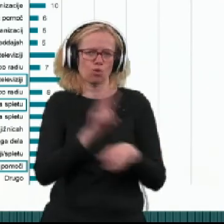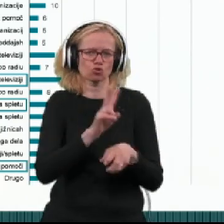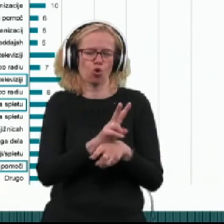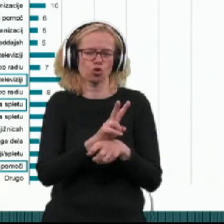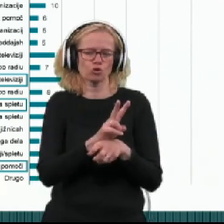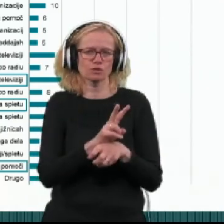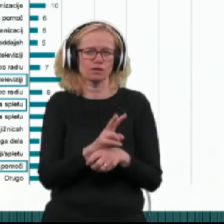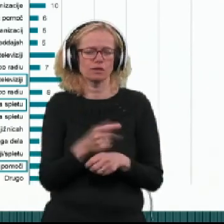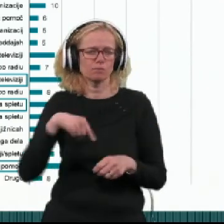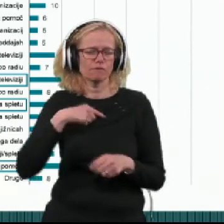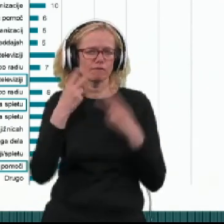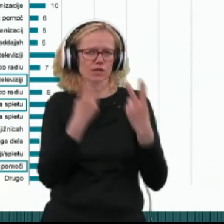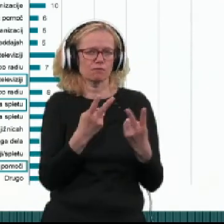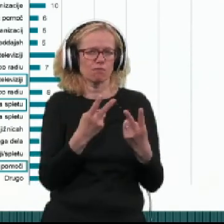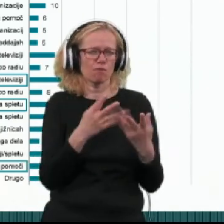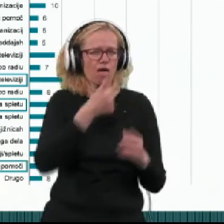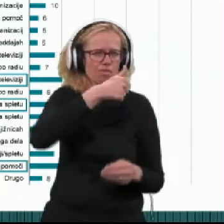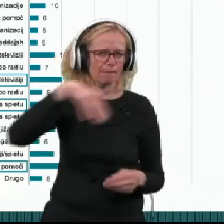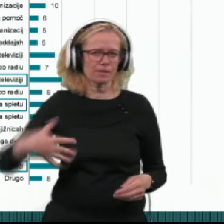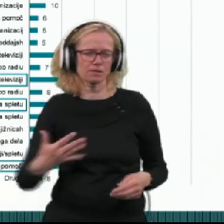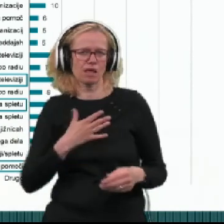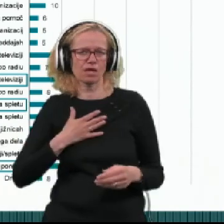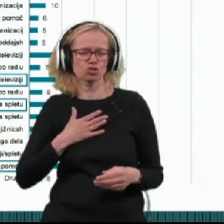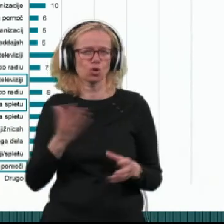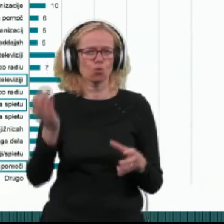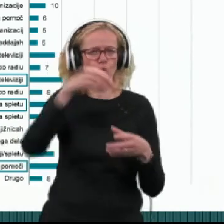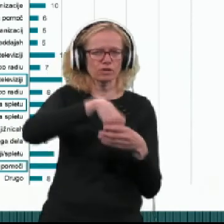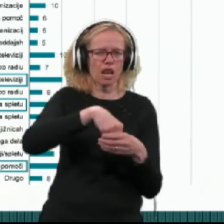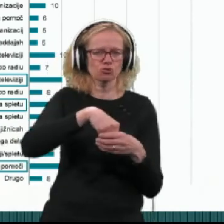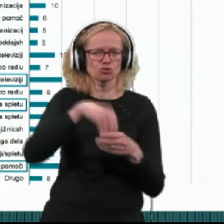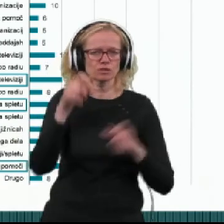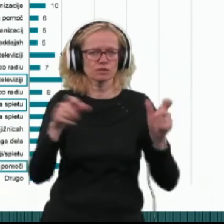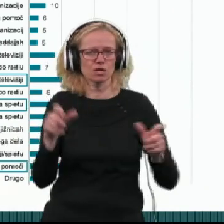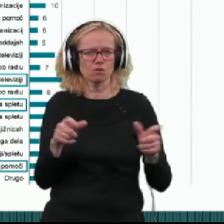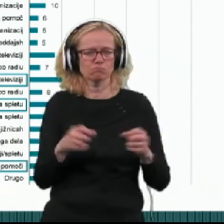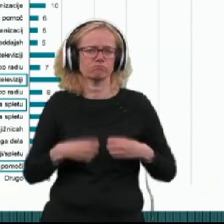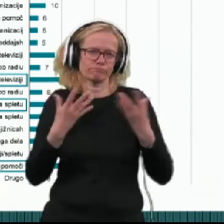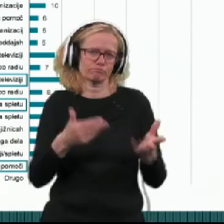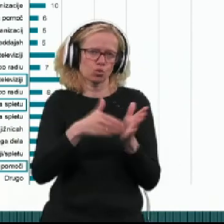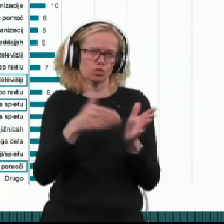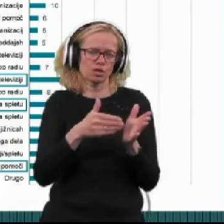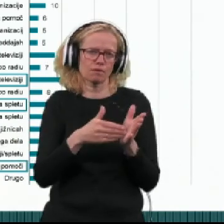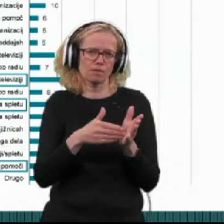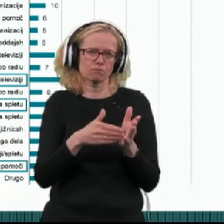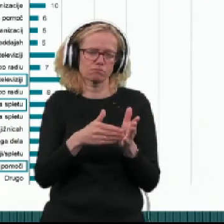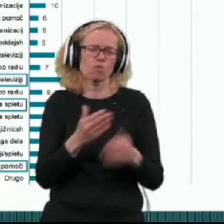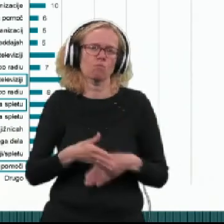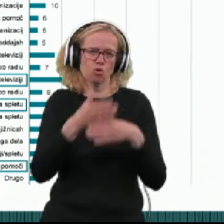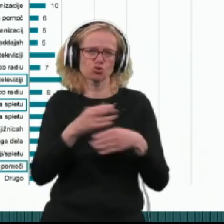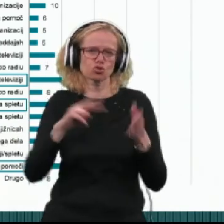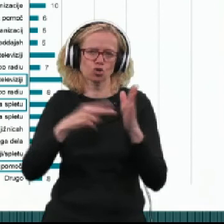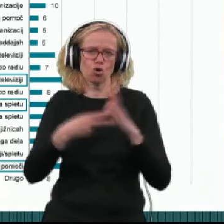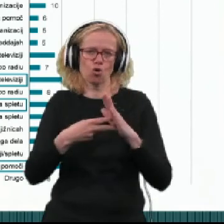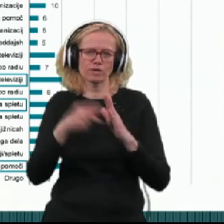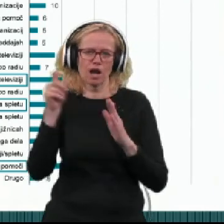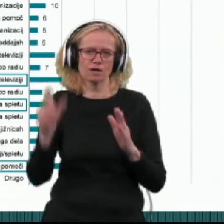Vidimo, da nekje slaba petina naših udeležencev izraža potrebo potem po pomoči strokovnjaka in to